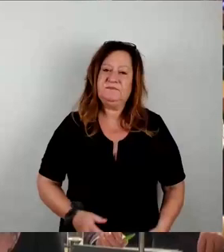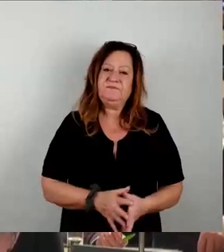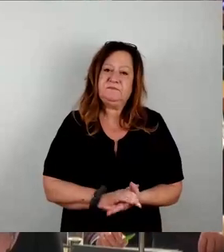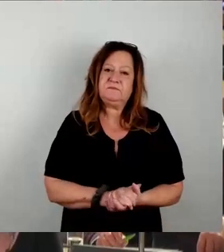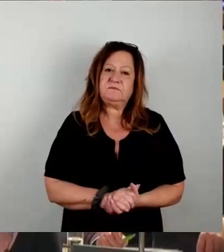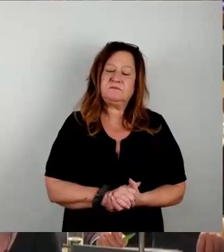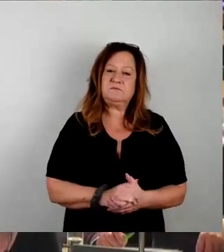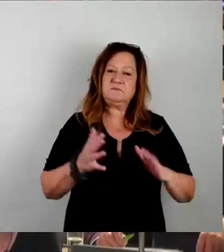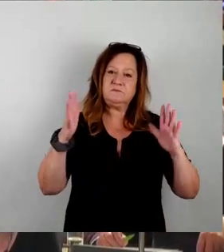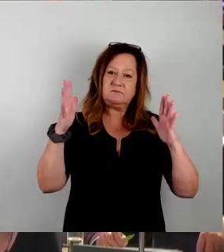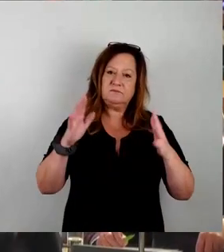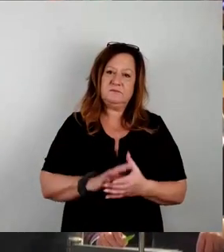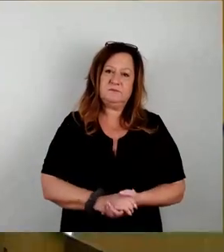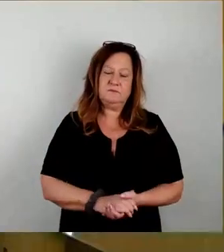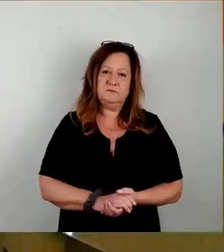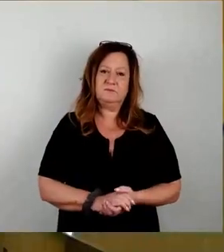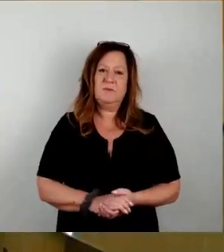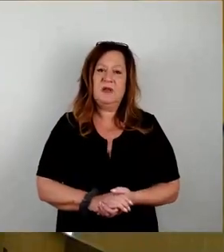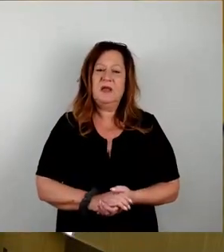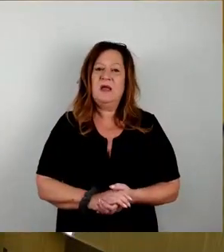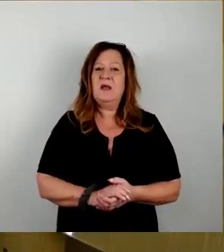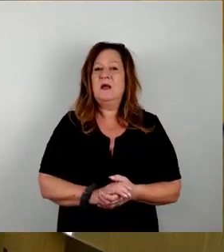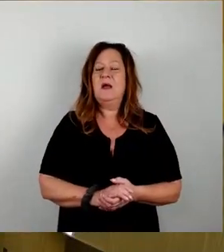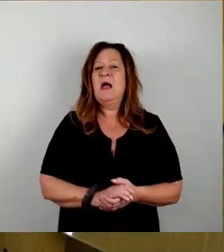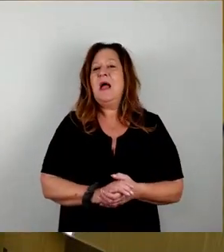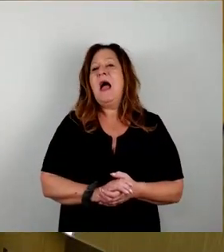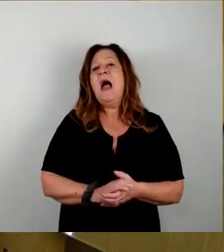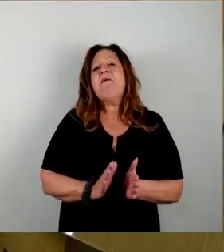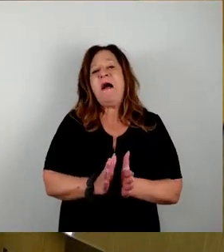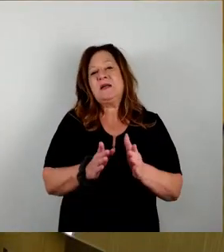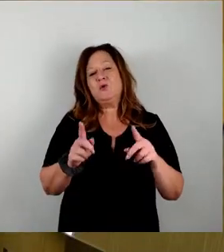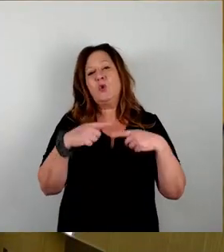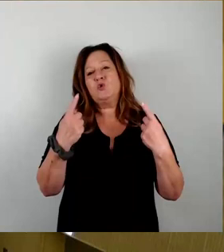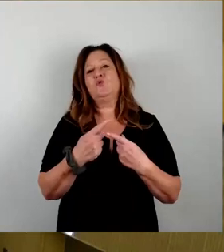Und zum Abschluss der Fraktionsrunde für Fraktion Die Linke, Herr Wirtz.